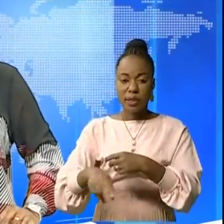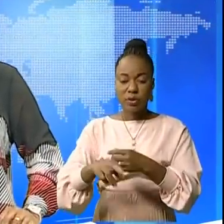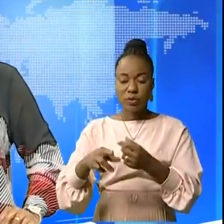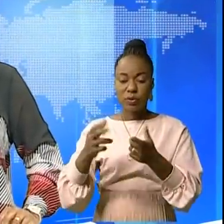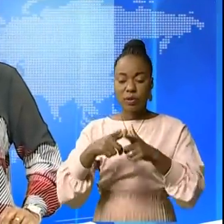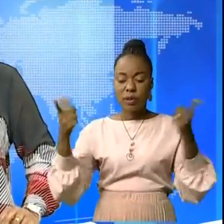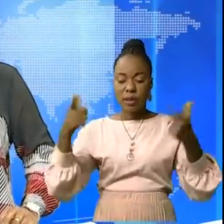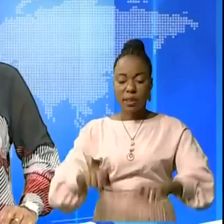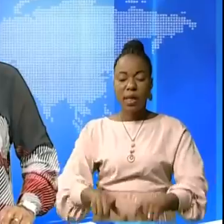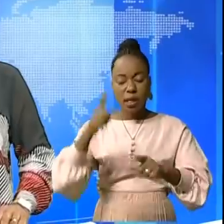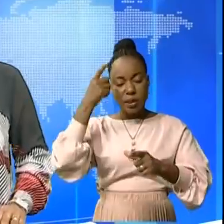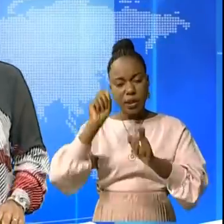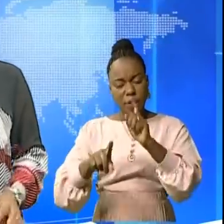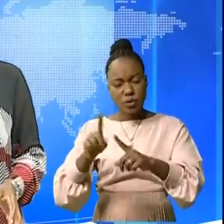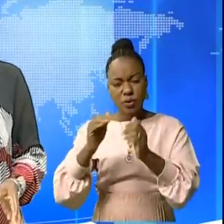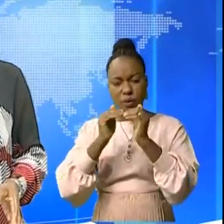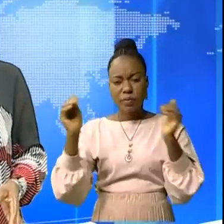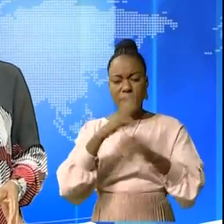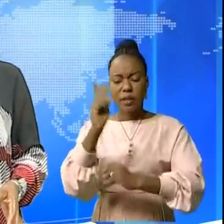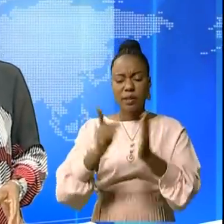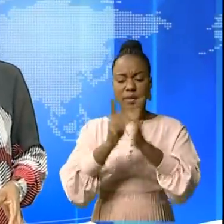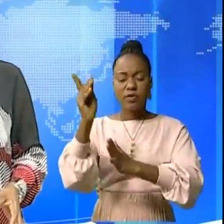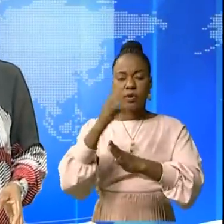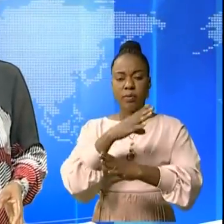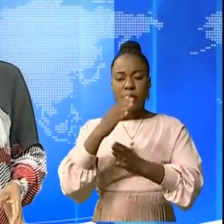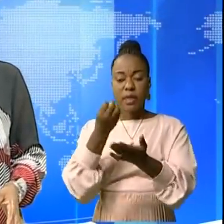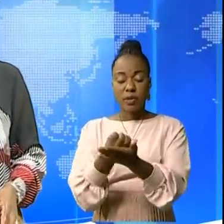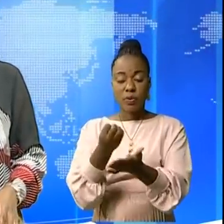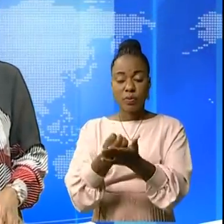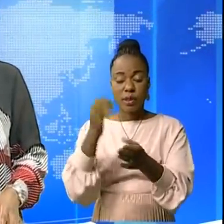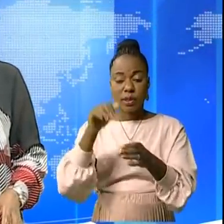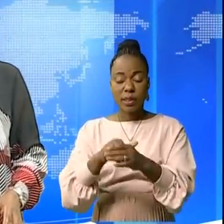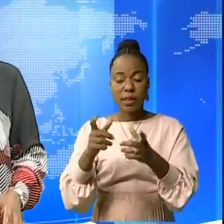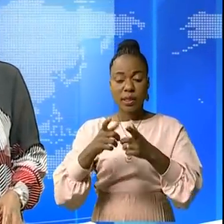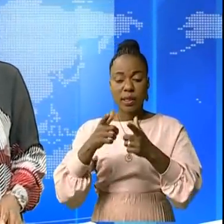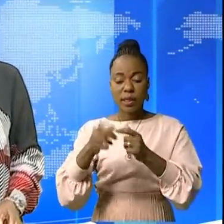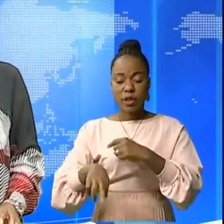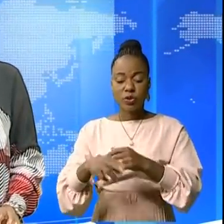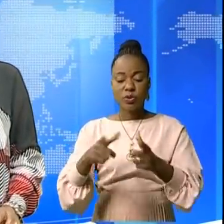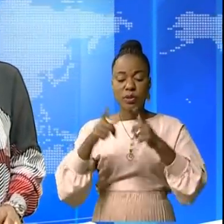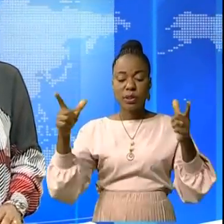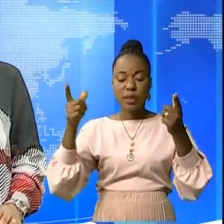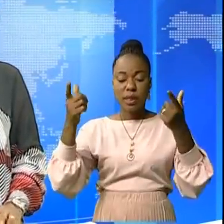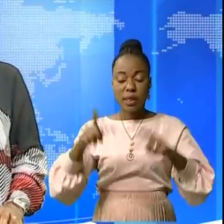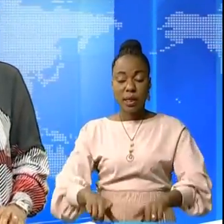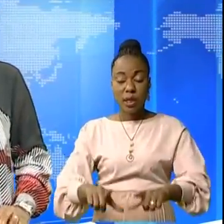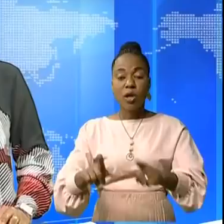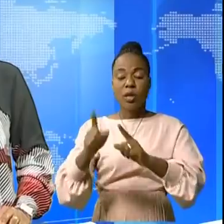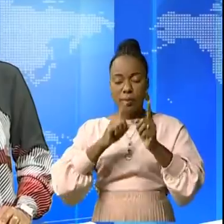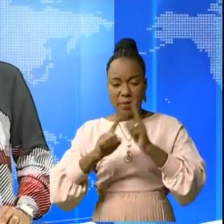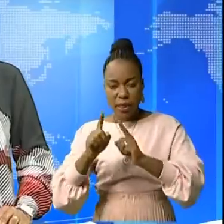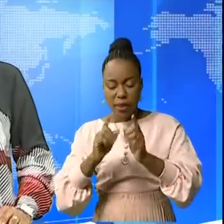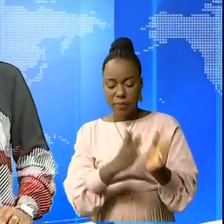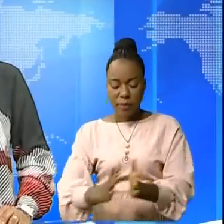sur les questions de paix, de sécurité et de développement économique dans la région de Grand Lac. Un entretien qui s'inscrit dans le cadre